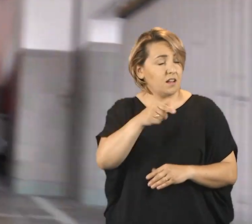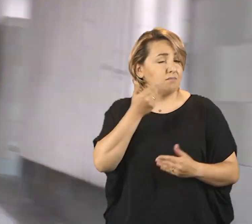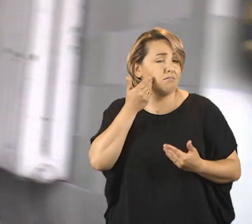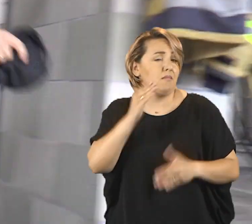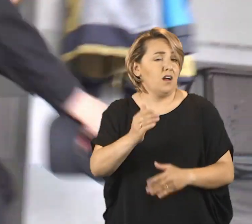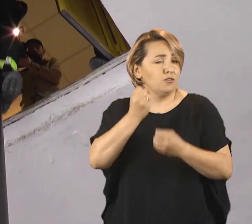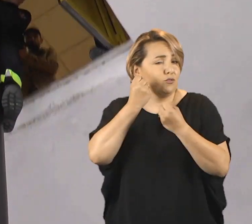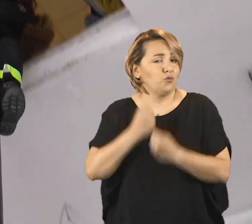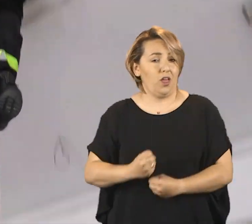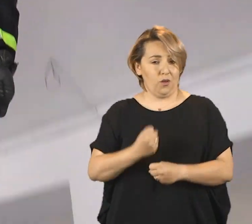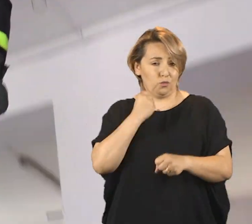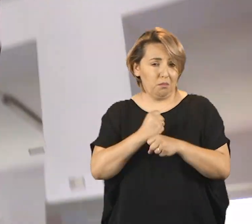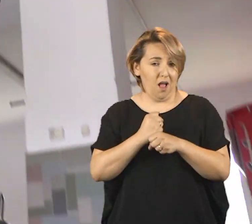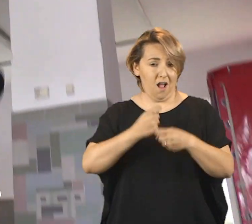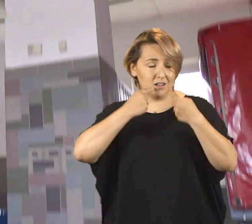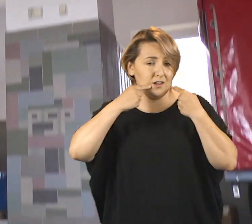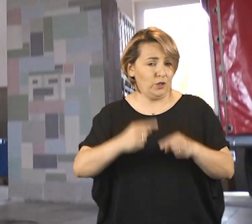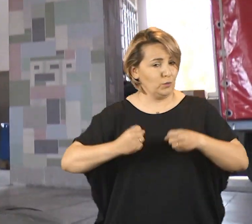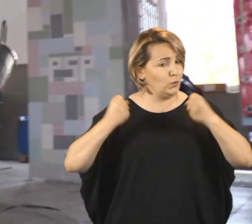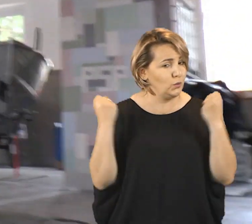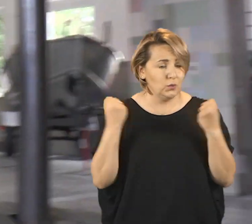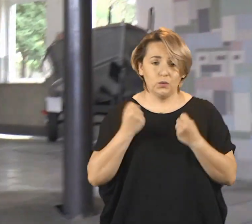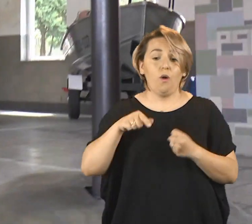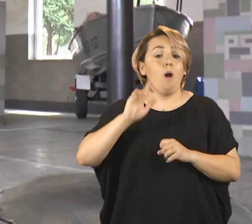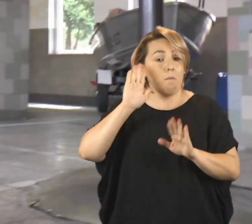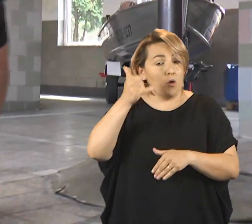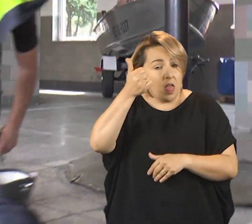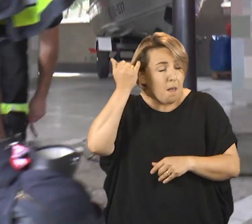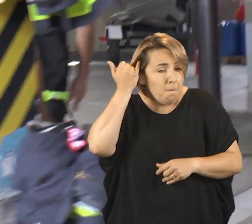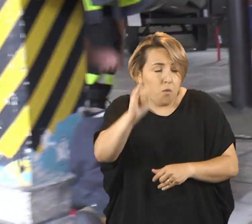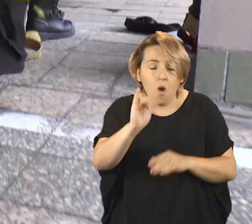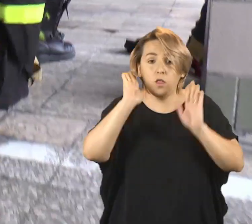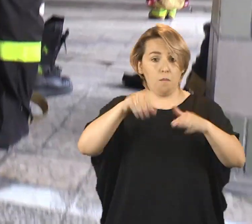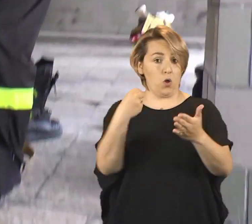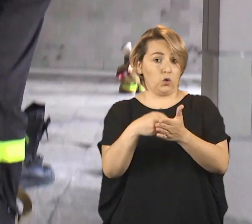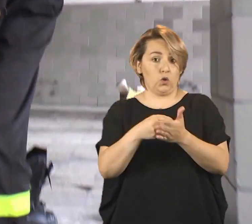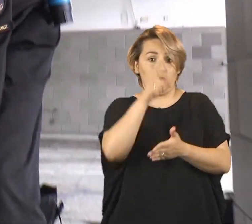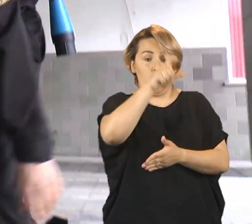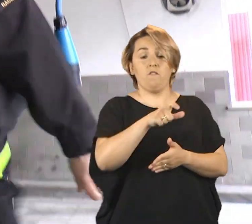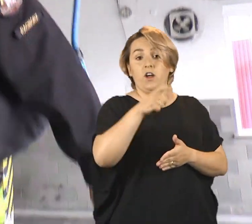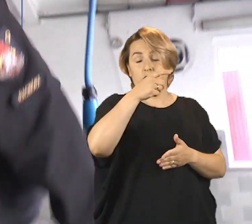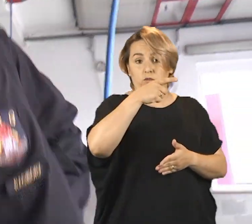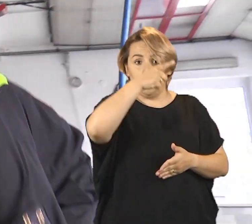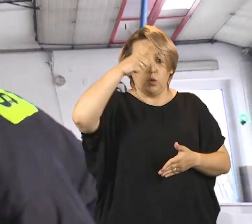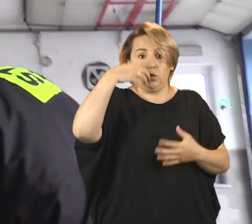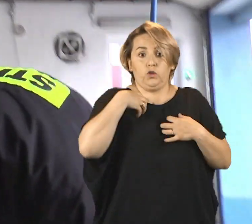Strażacy wykonują bardzo ciężką i odpowiedzialną pracę, w której najmniejszy błąd może kosztować ludzkie życie. Według statystyk to właśnie